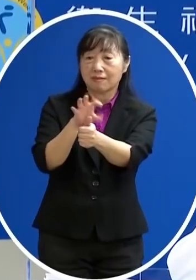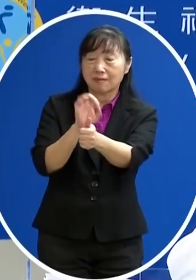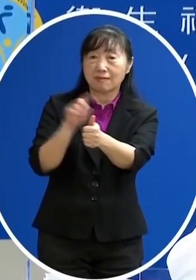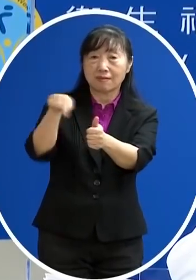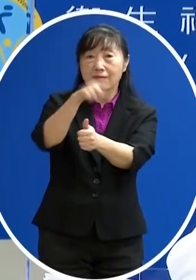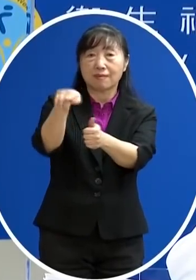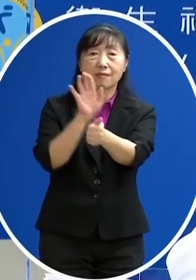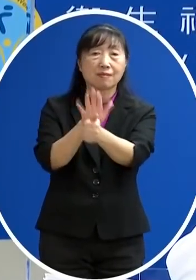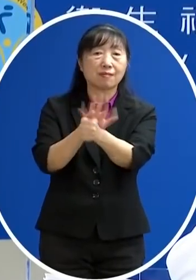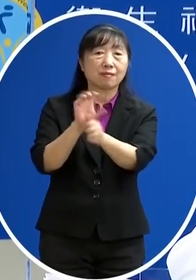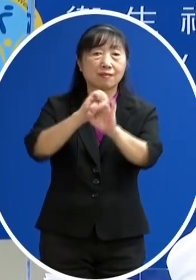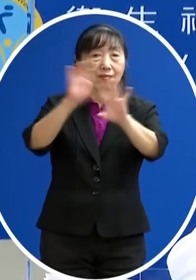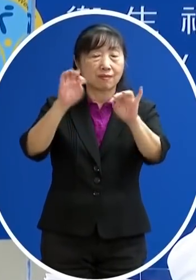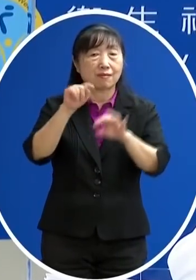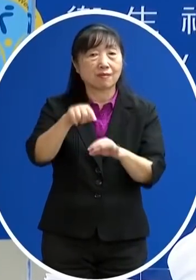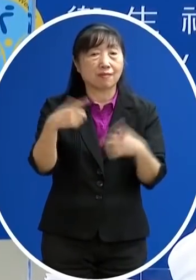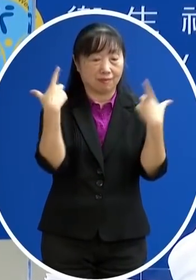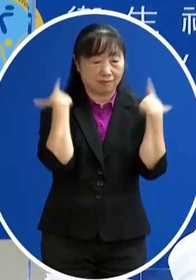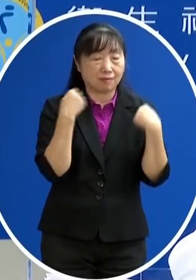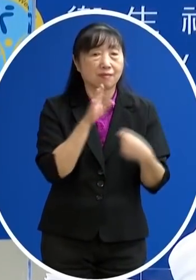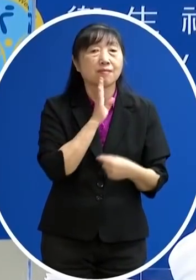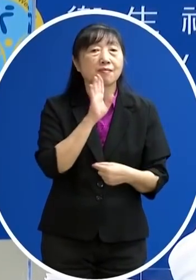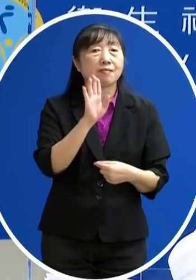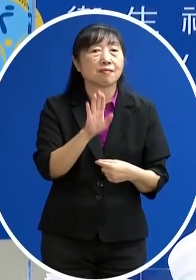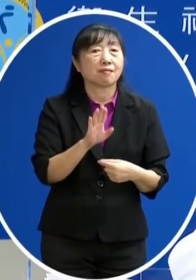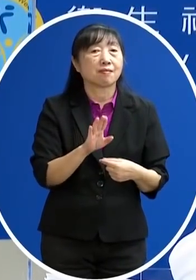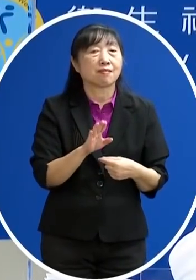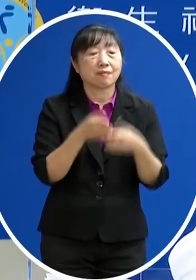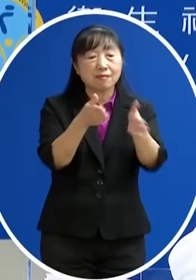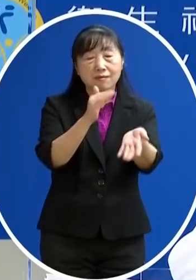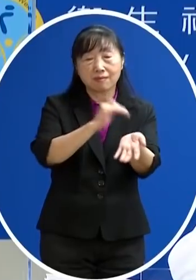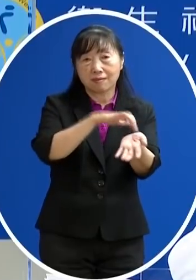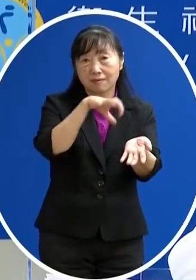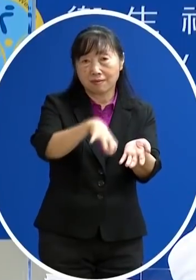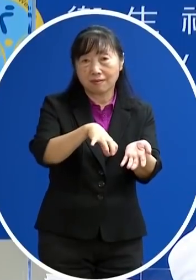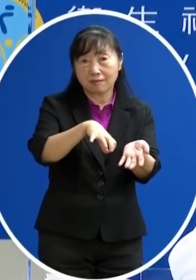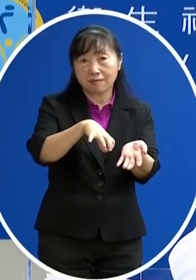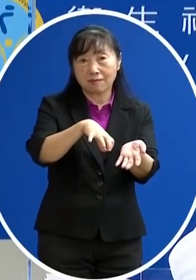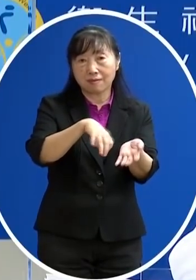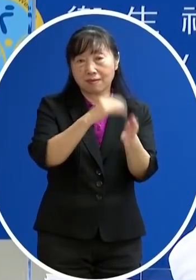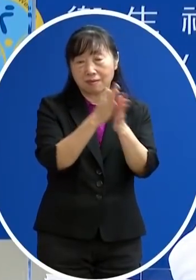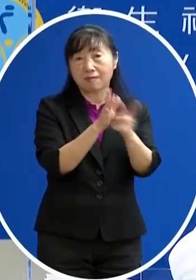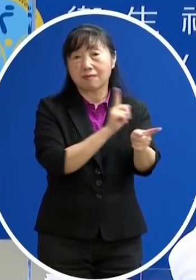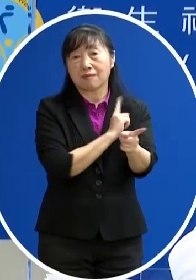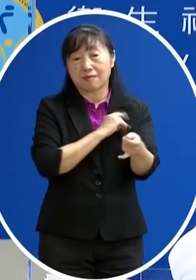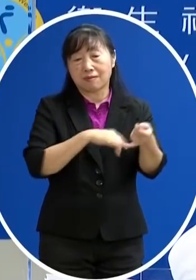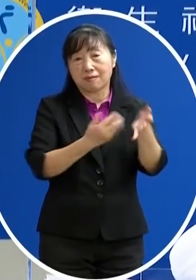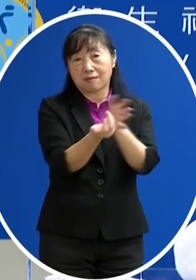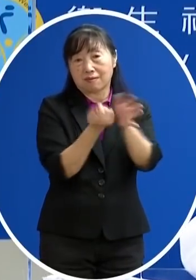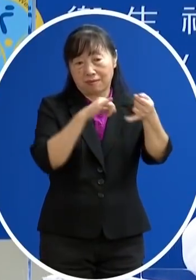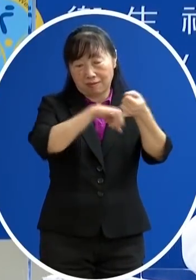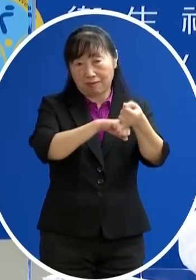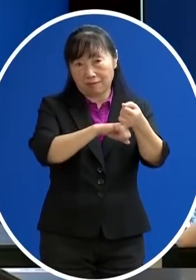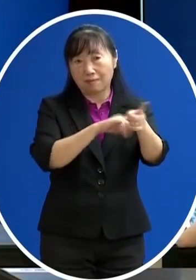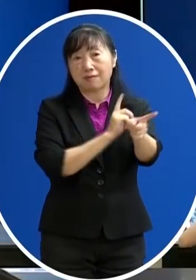統 那原來其實就有了這個各醫醫療院所 其實他們都有這些預約的一個系統